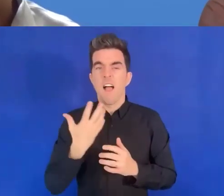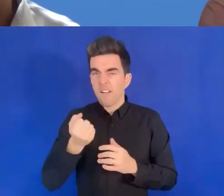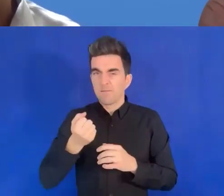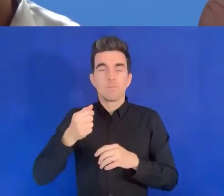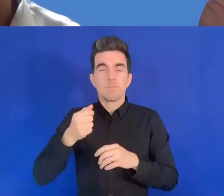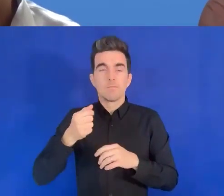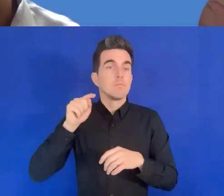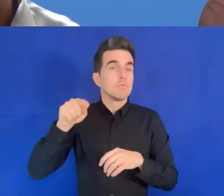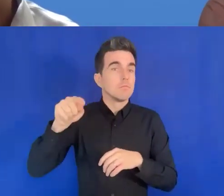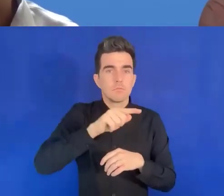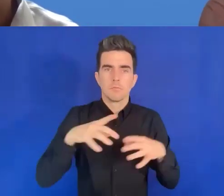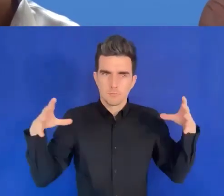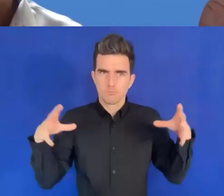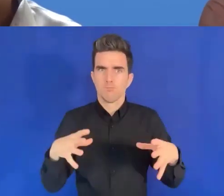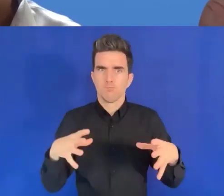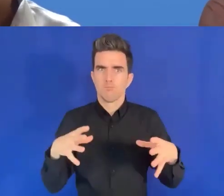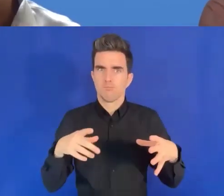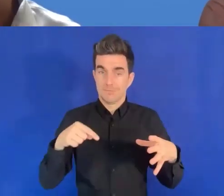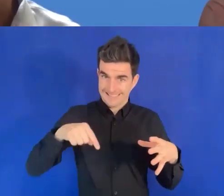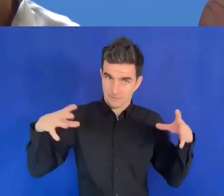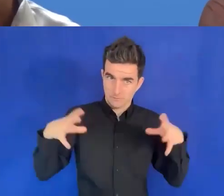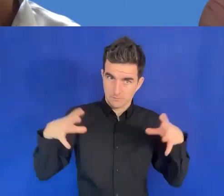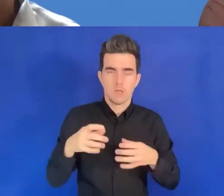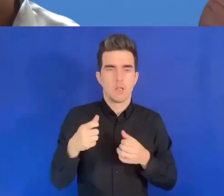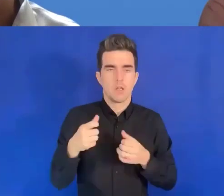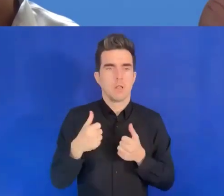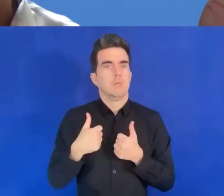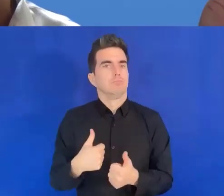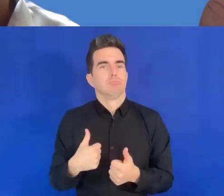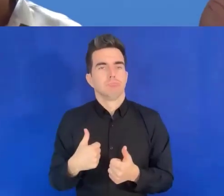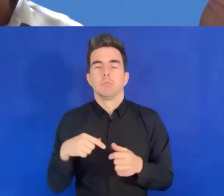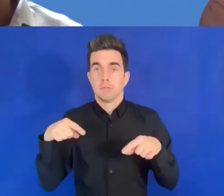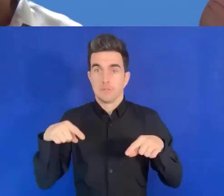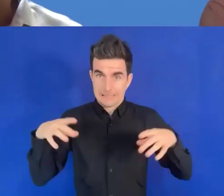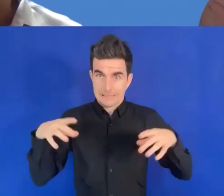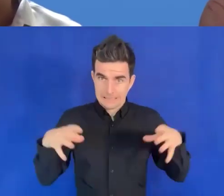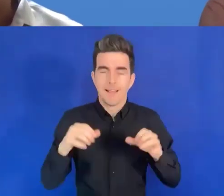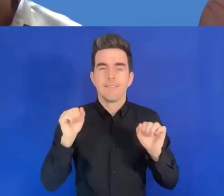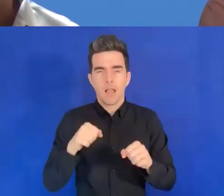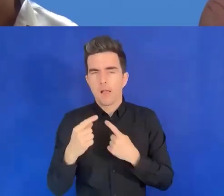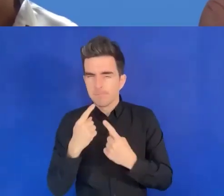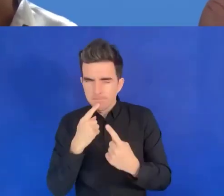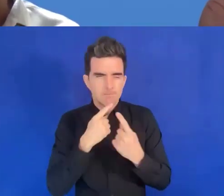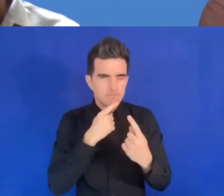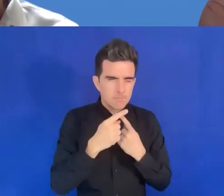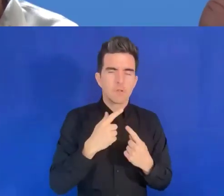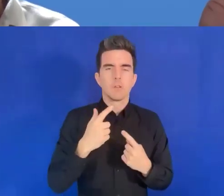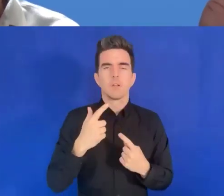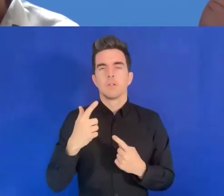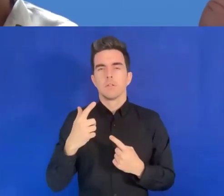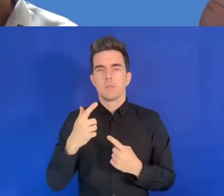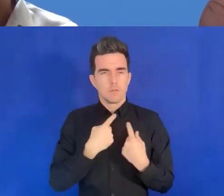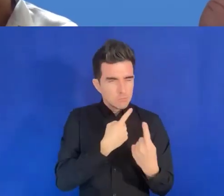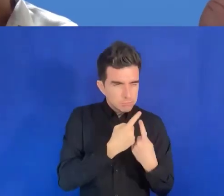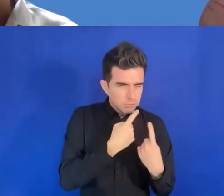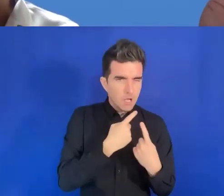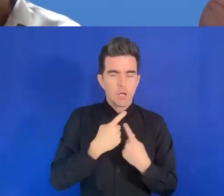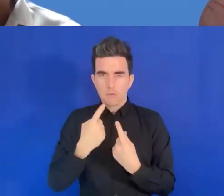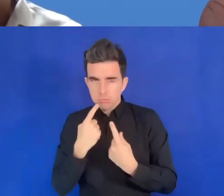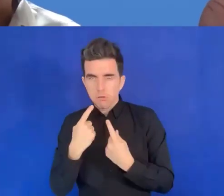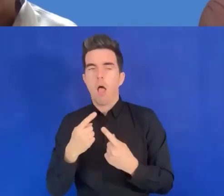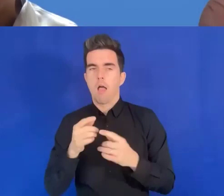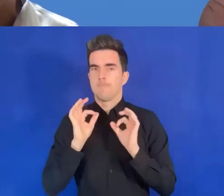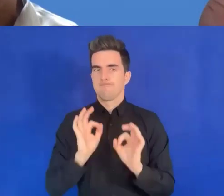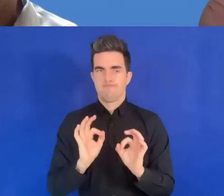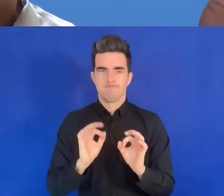Voilà pour qu'il est important d'avoir le dialogue et la discussion sur les autres secteurs. Une autre manière c'est de faire la